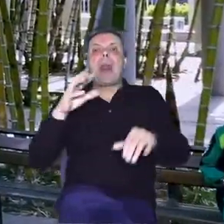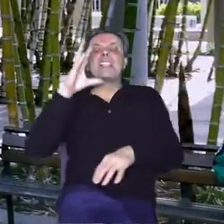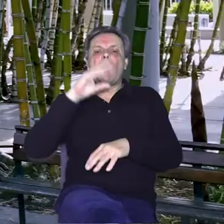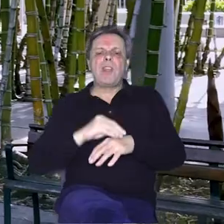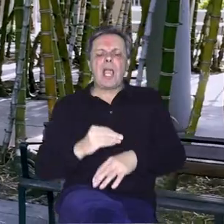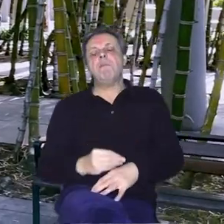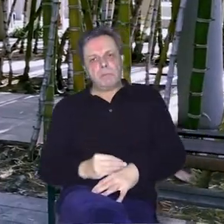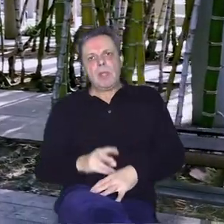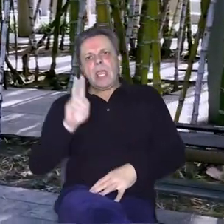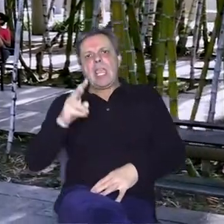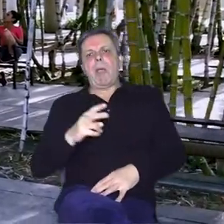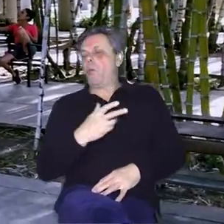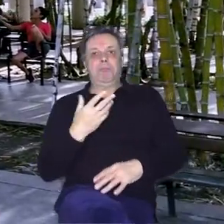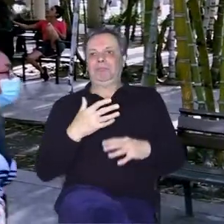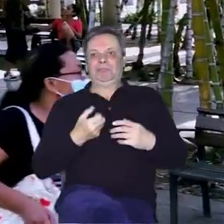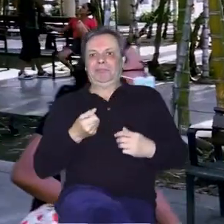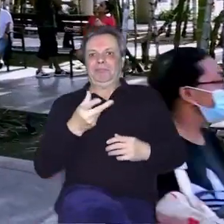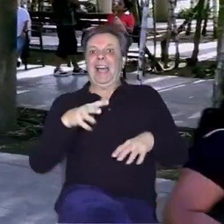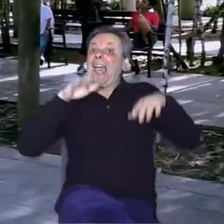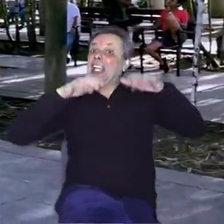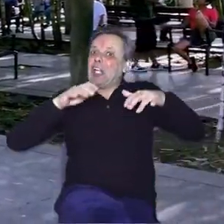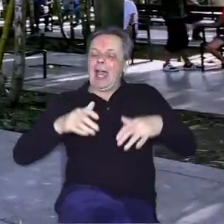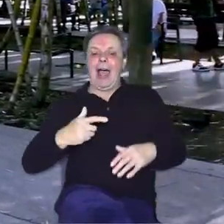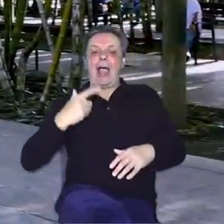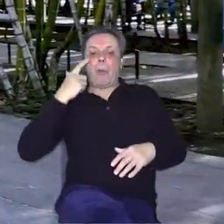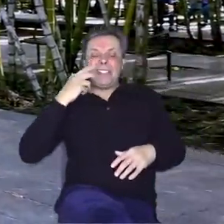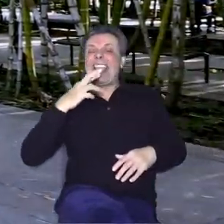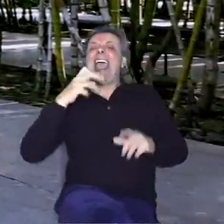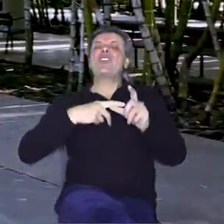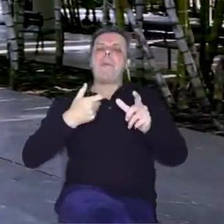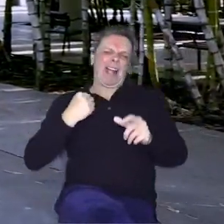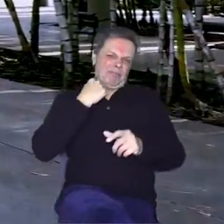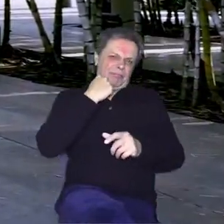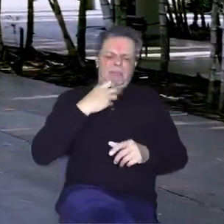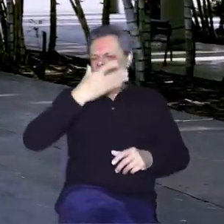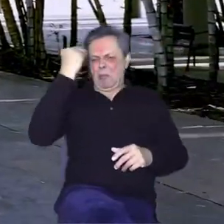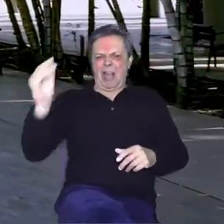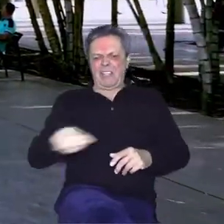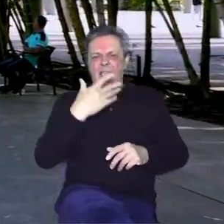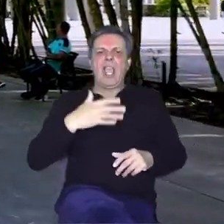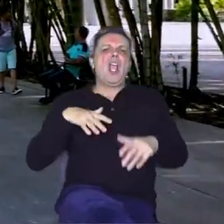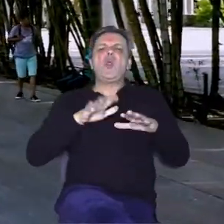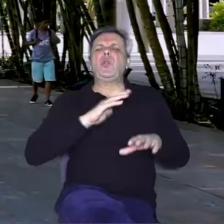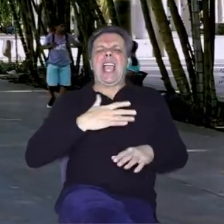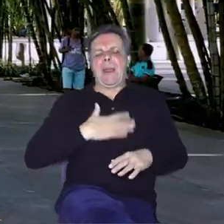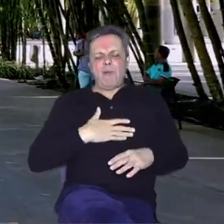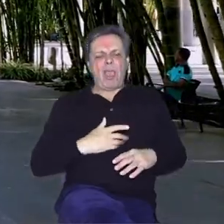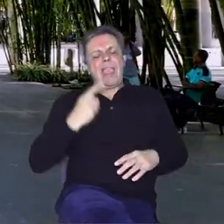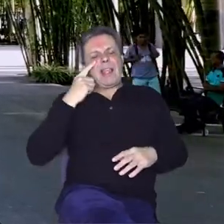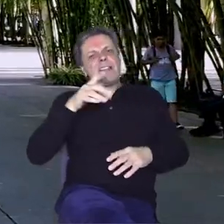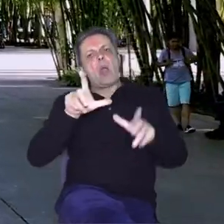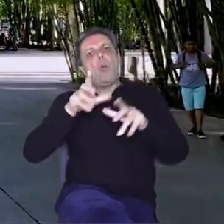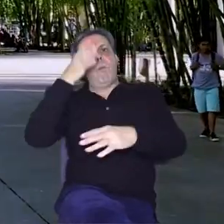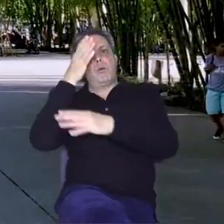stanovnika odlikuju česte kišice. Ako i dalje mislite na Pablo Escobara, zaboravite ga. Ljudi ga se nerad osjećaju i